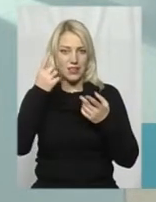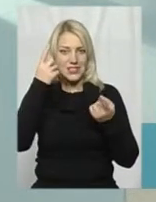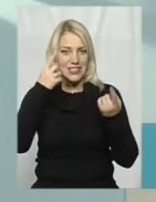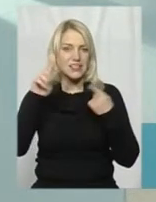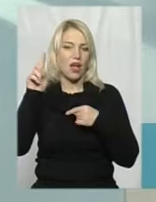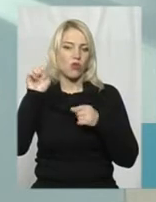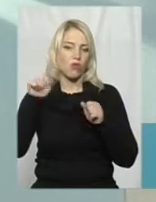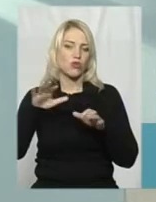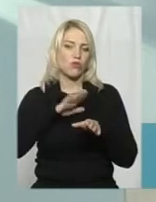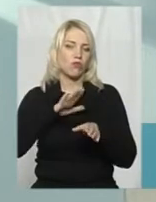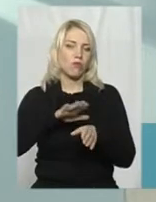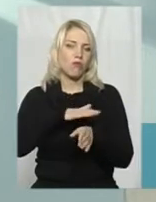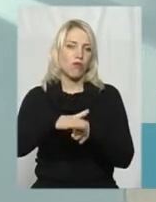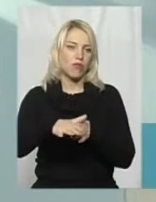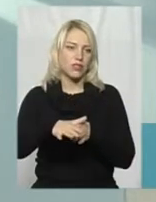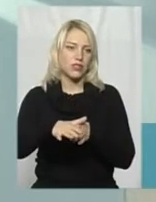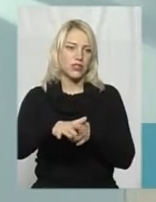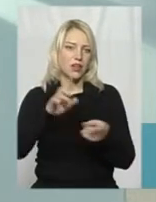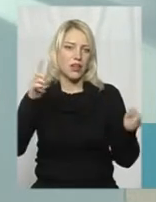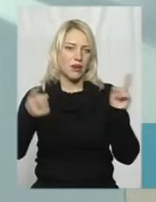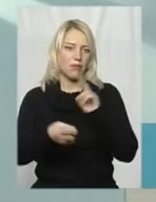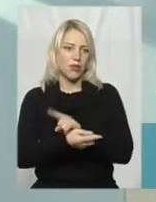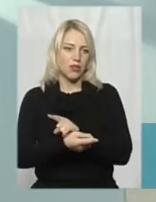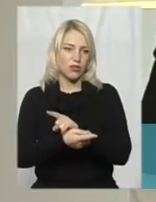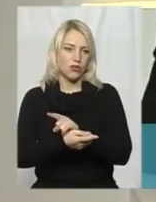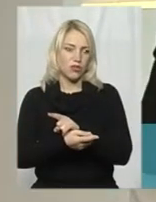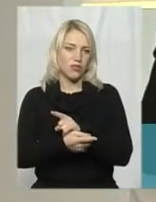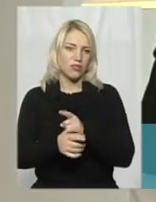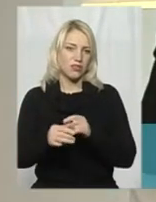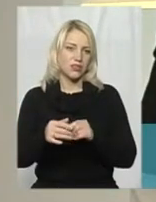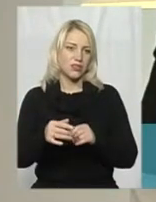повністю перетворитися в свою протилежність.